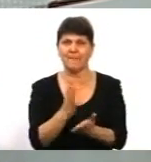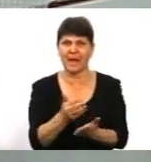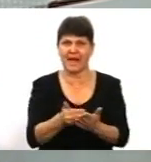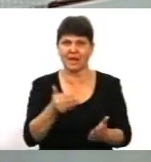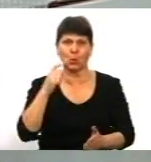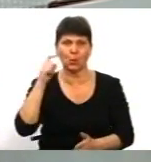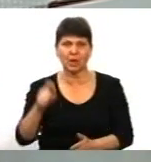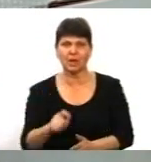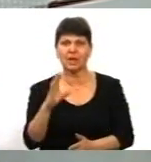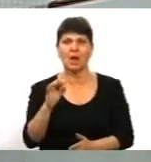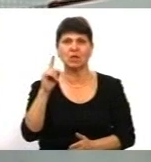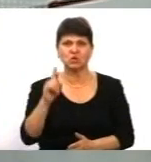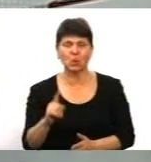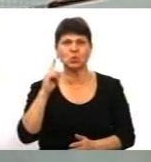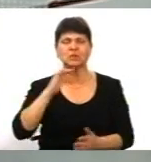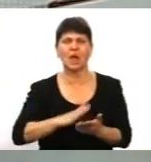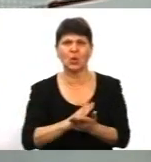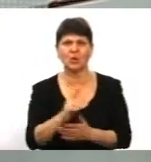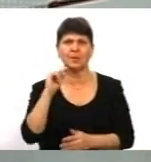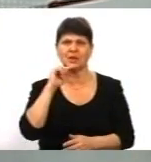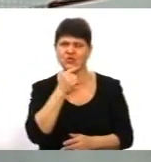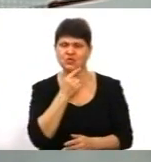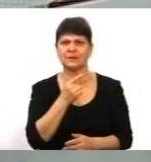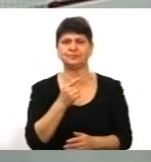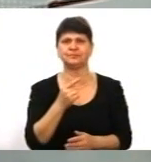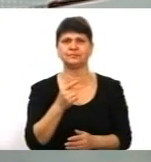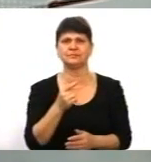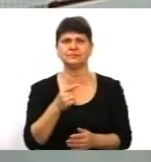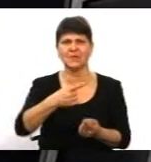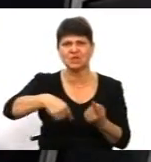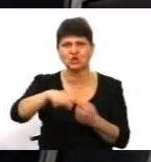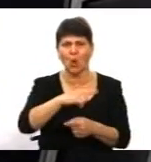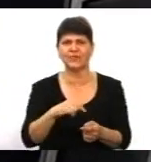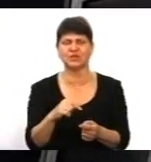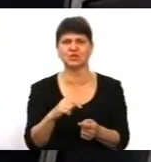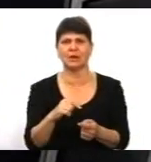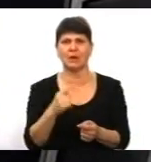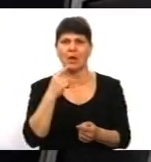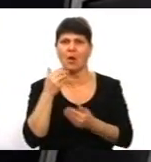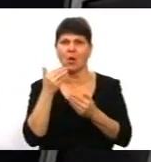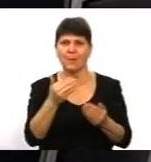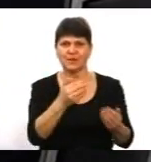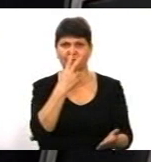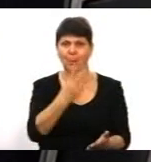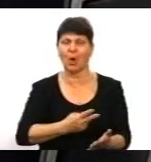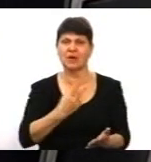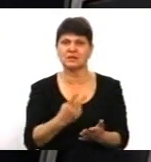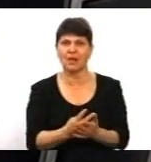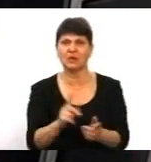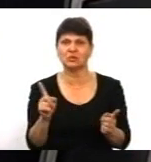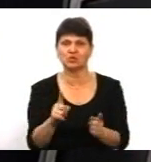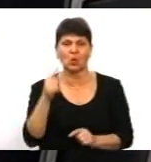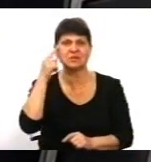соціальні, зовнішньо-політичні. Так от, опитування показало, що знання,